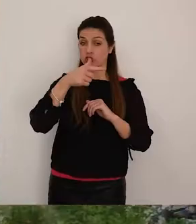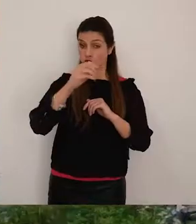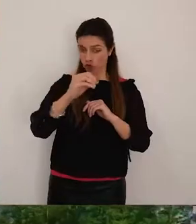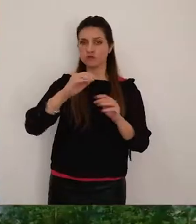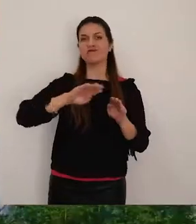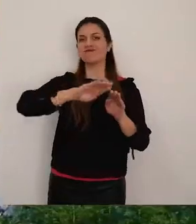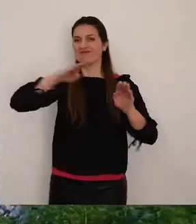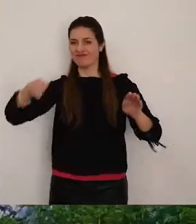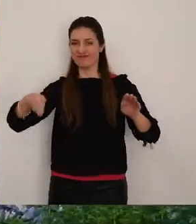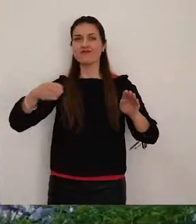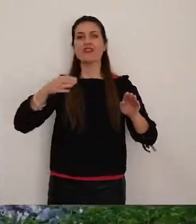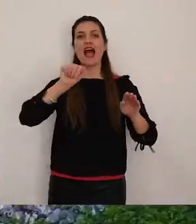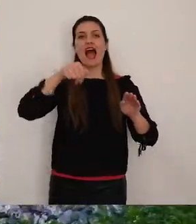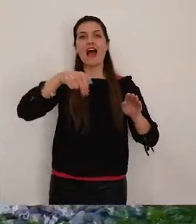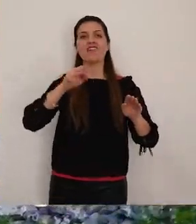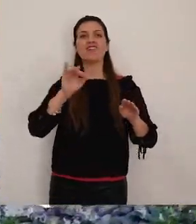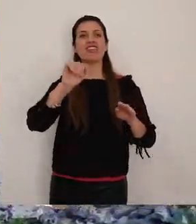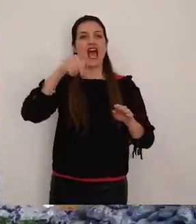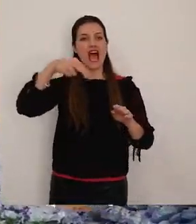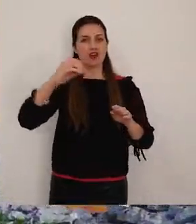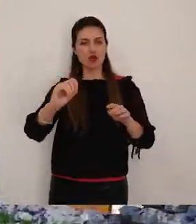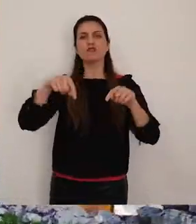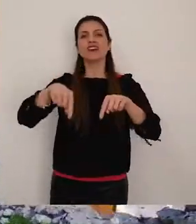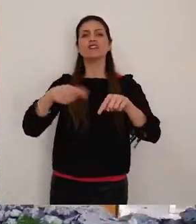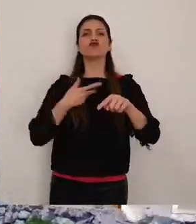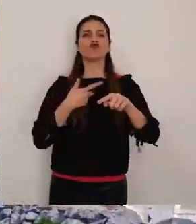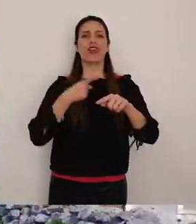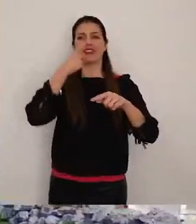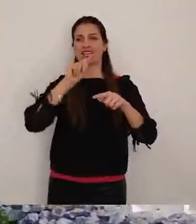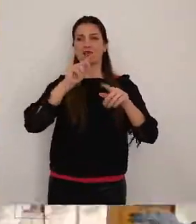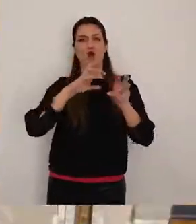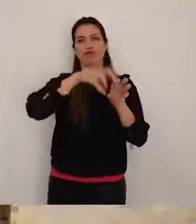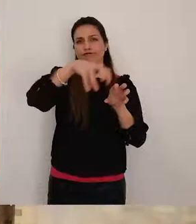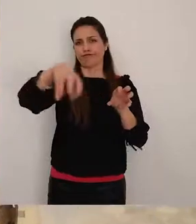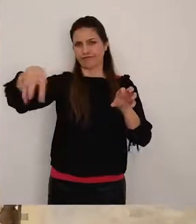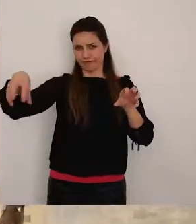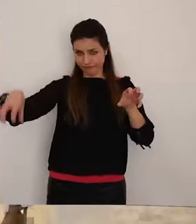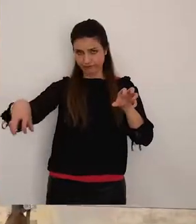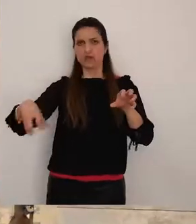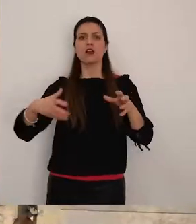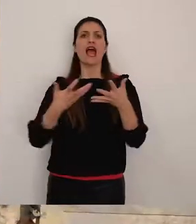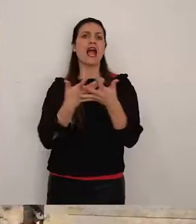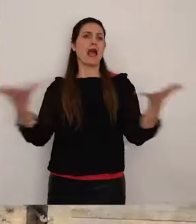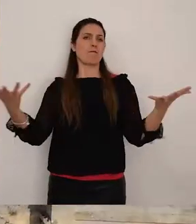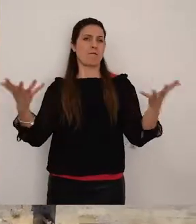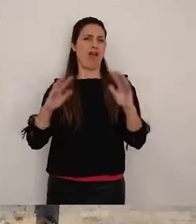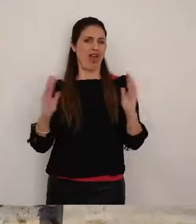si trova oggi è un insieme di ruderi situato in aperta campagna molto lontano rispetto al centro del paese